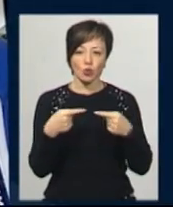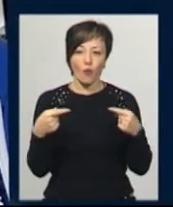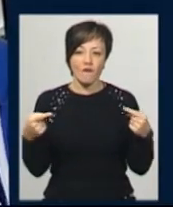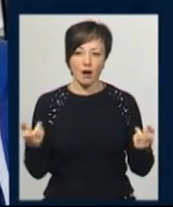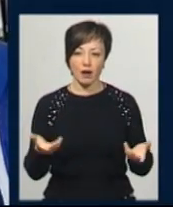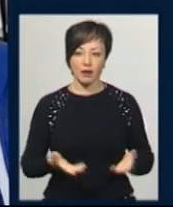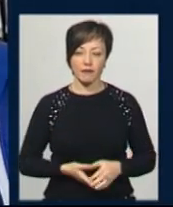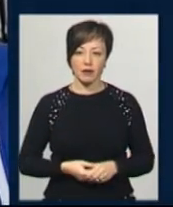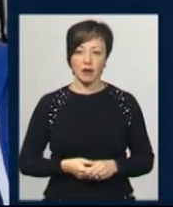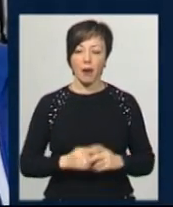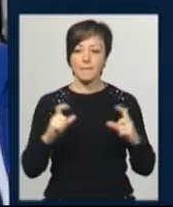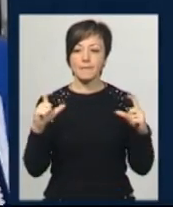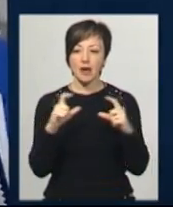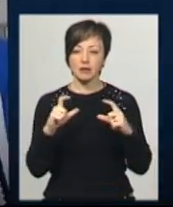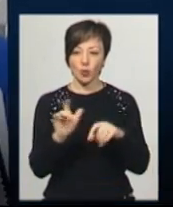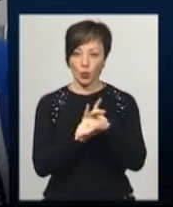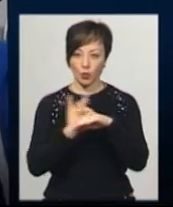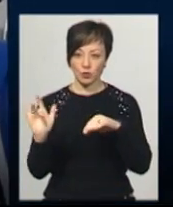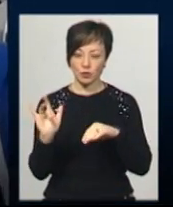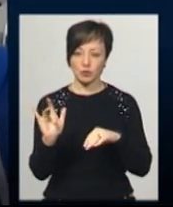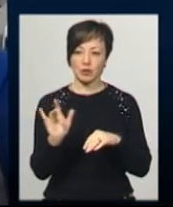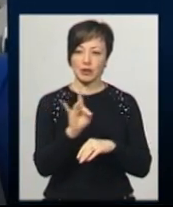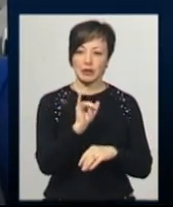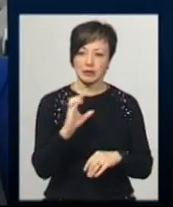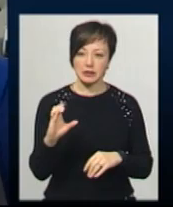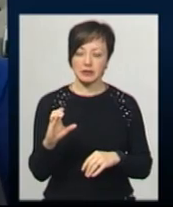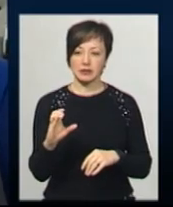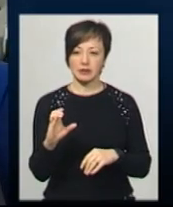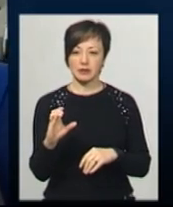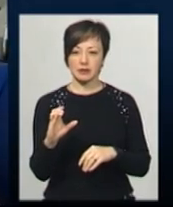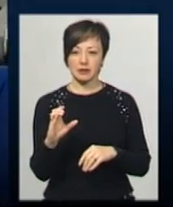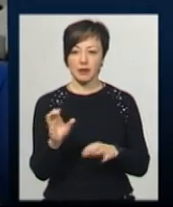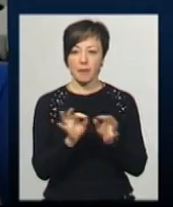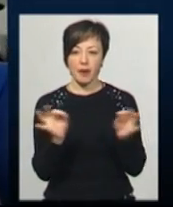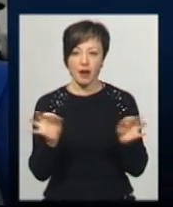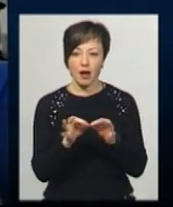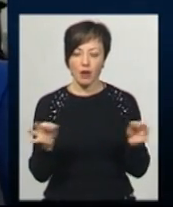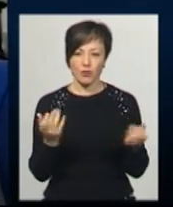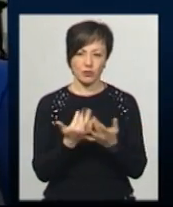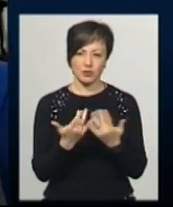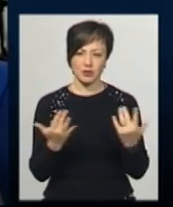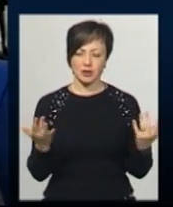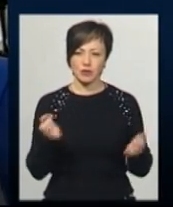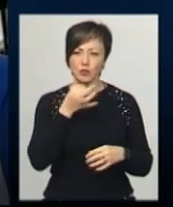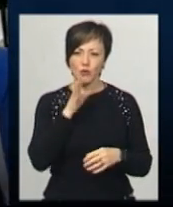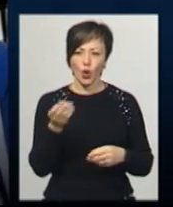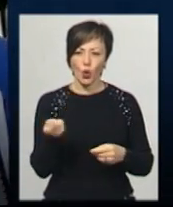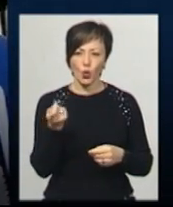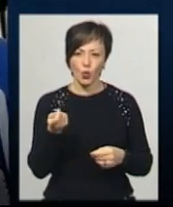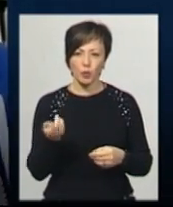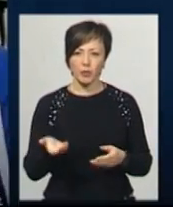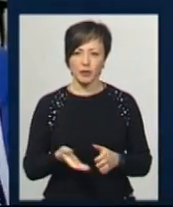магазину змили рис, вермішель всяку, будь-які крупи,